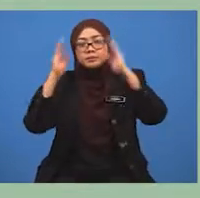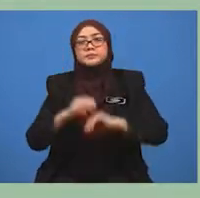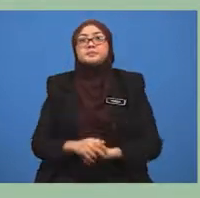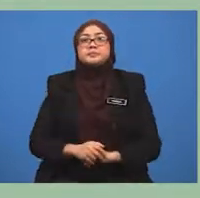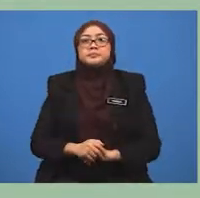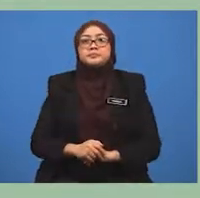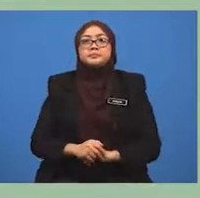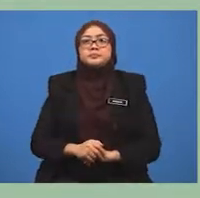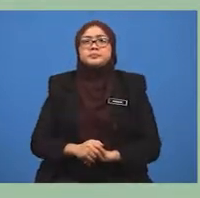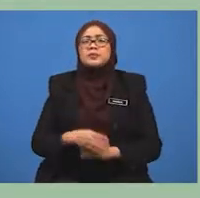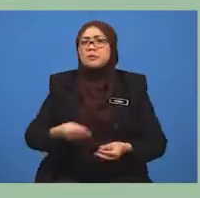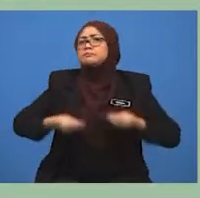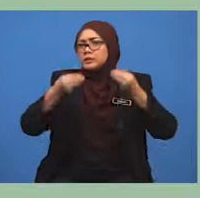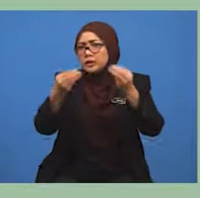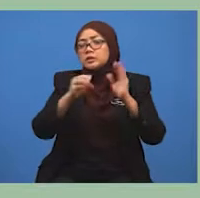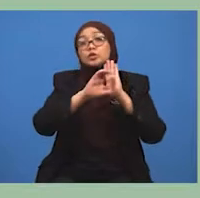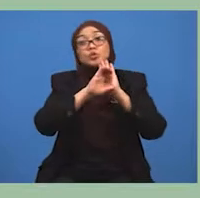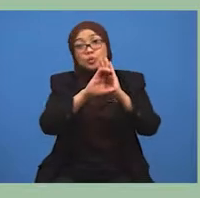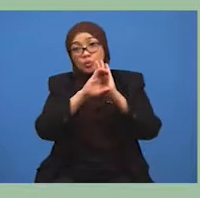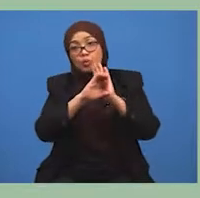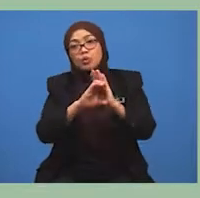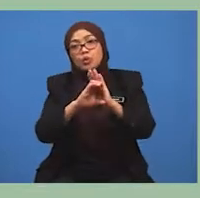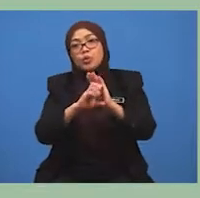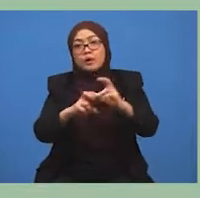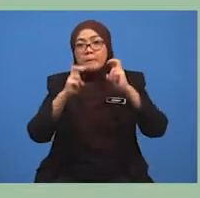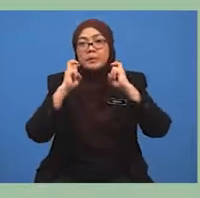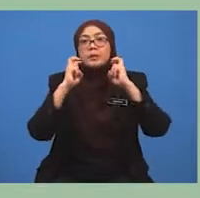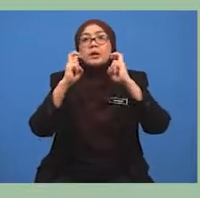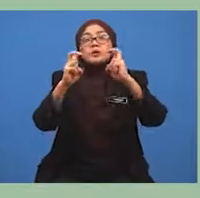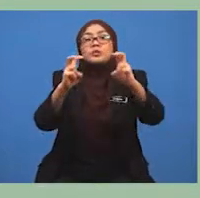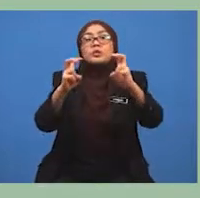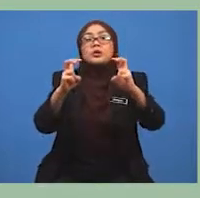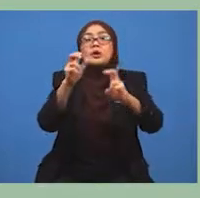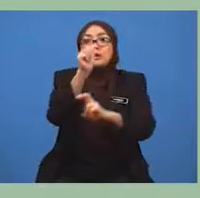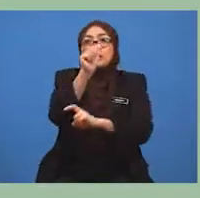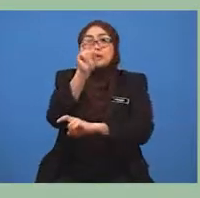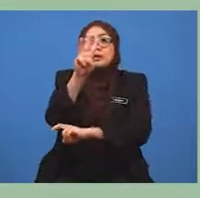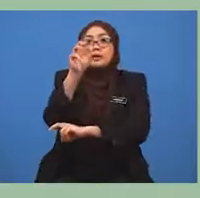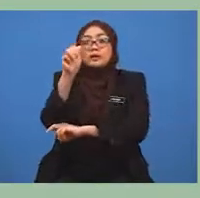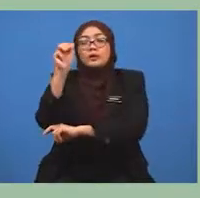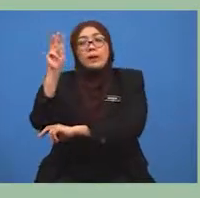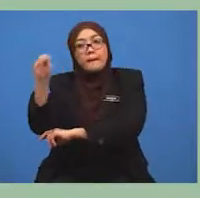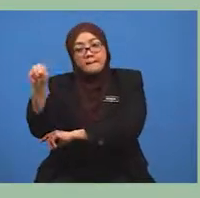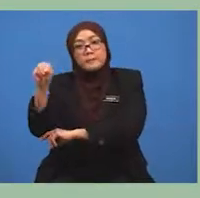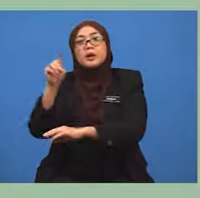-murid, berikan contoh pengangkutan awam yang terdapat di Malaysia.